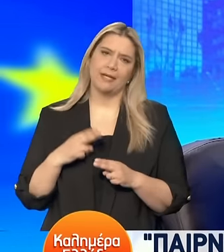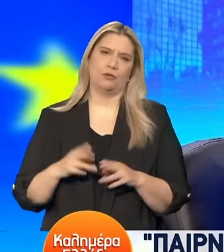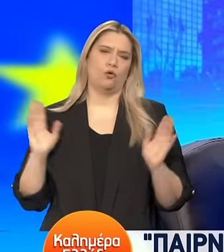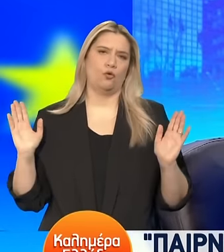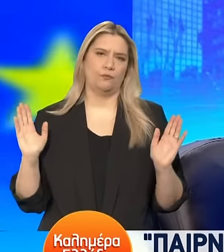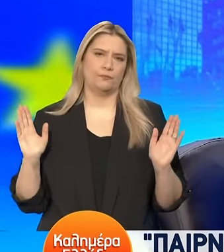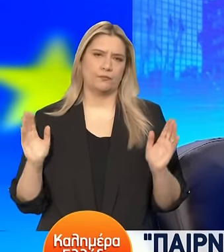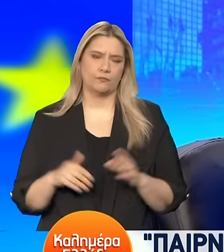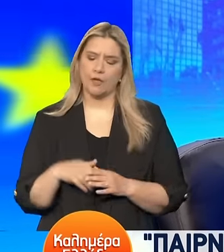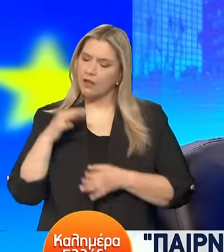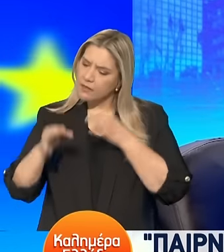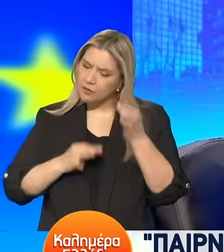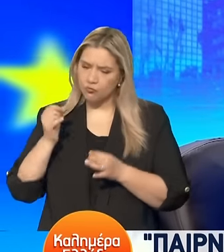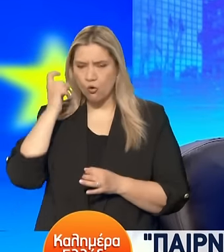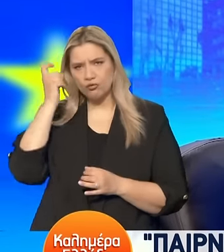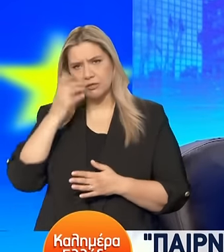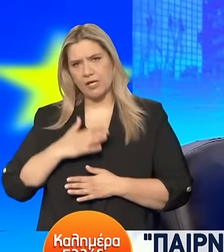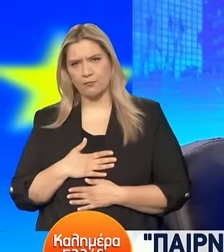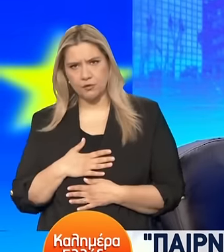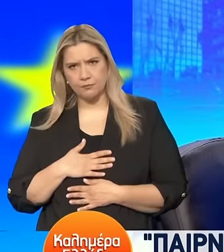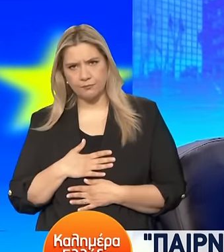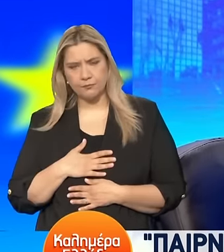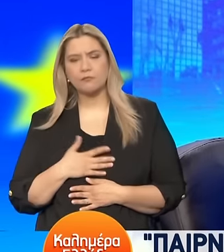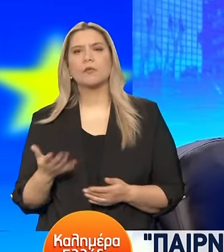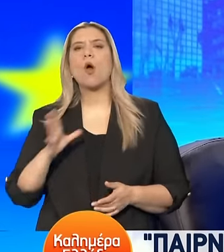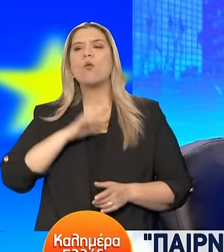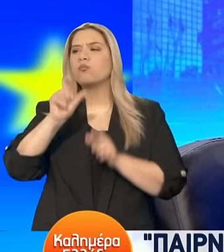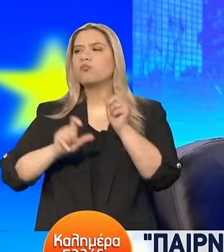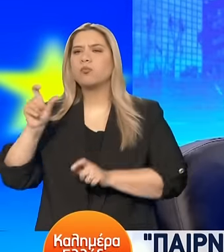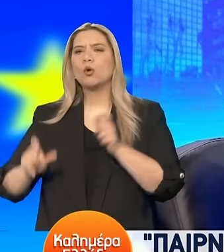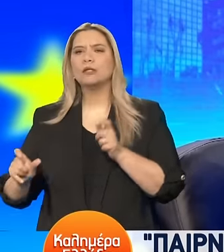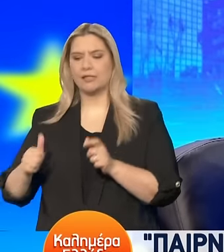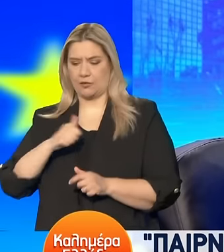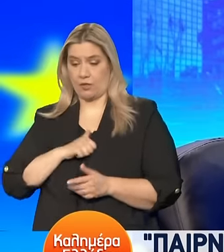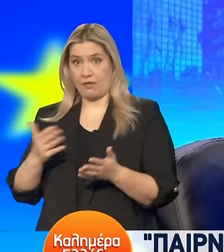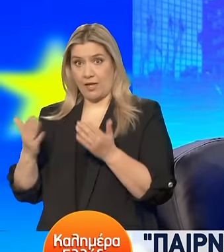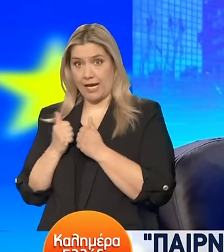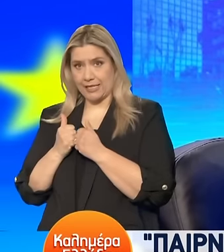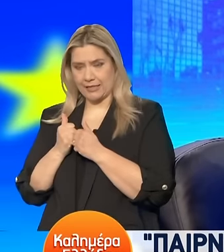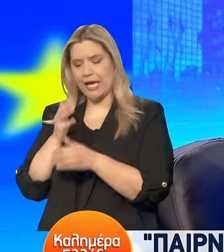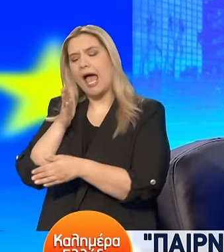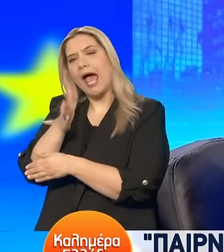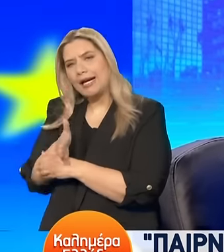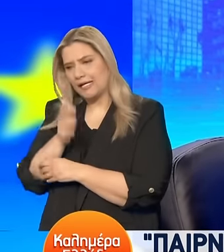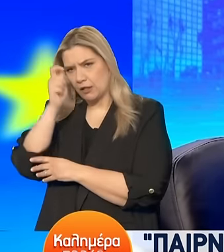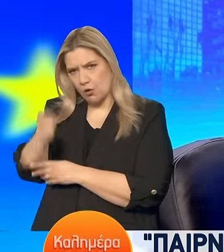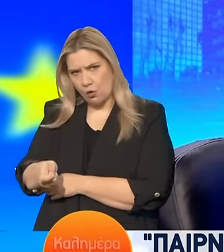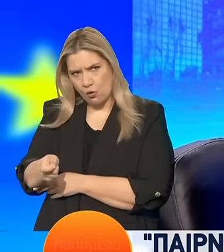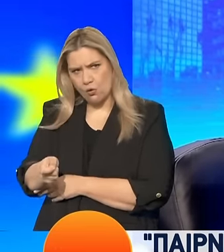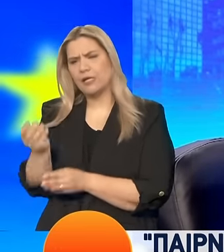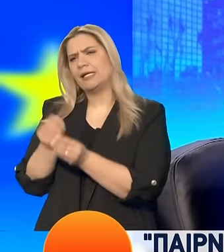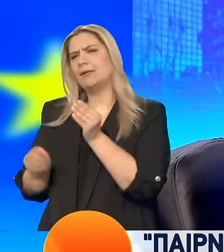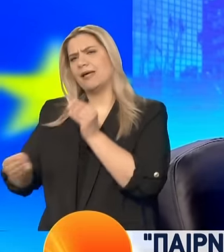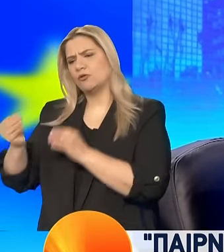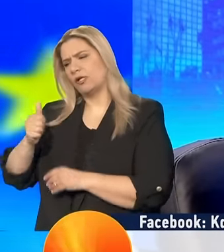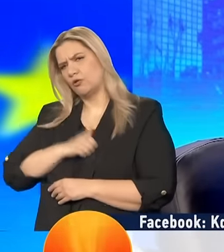κάποιες σκέψεις Οι συμπολίτες μας που ζουν στο ενίκιο Δεν είναι η πλειοψηφία Αλλά είναι πολύ Γιατί η πλειοψηφία